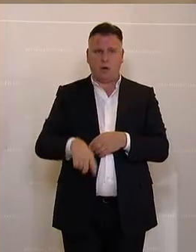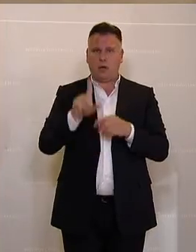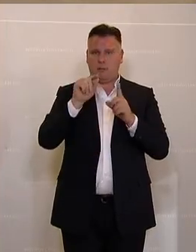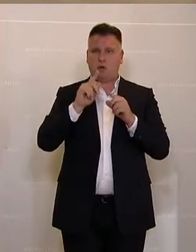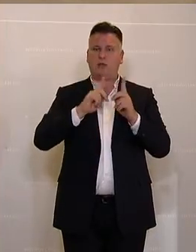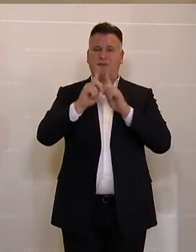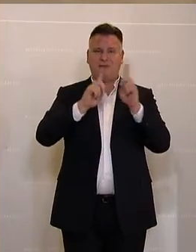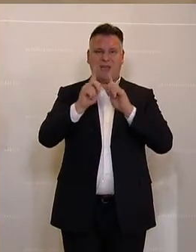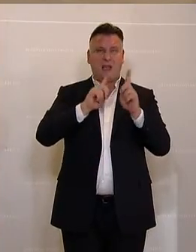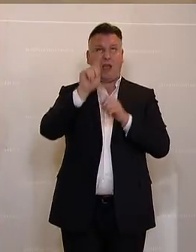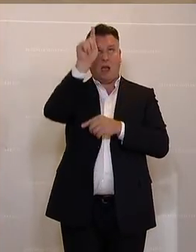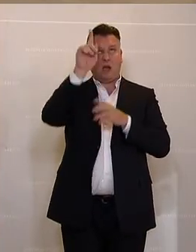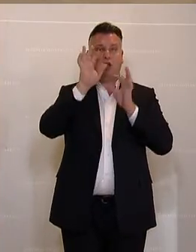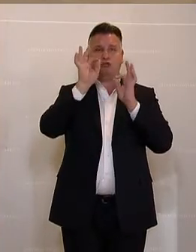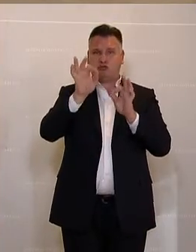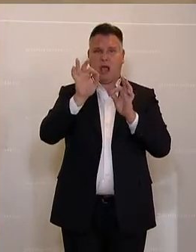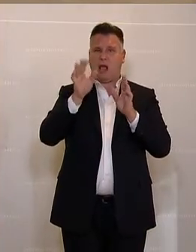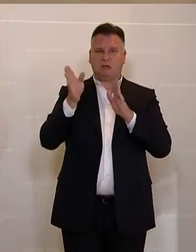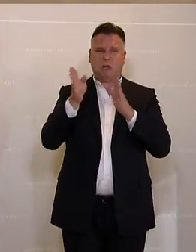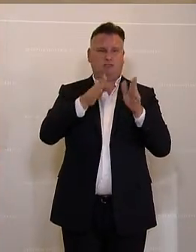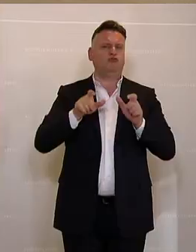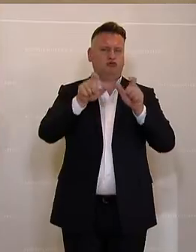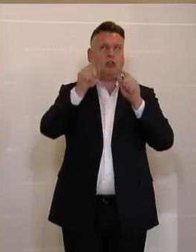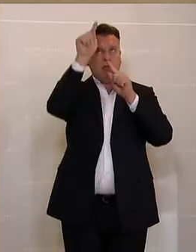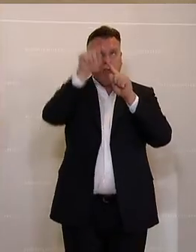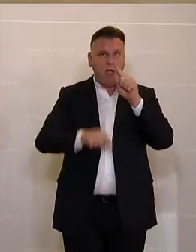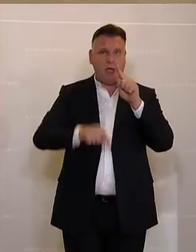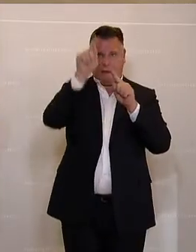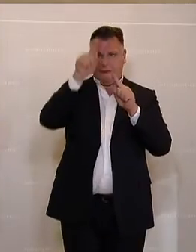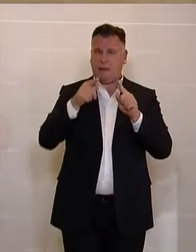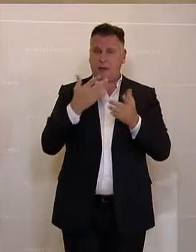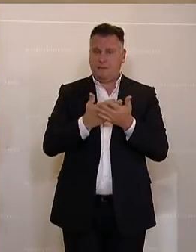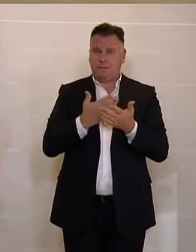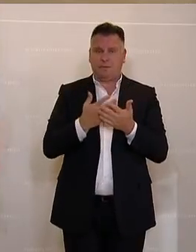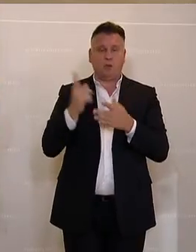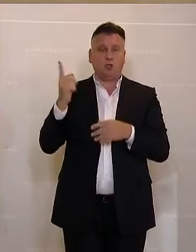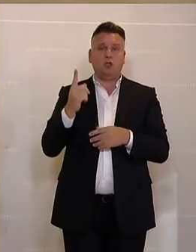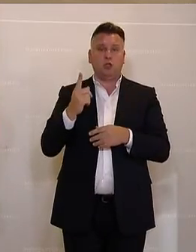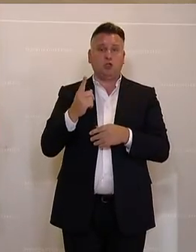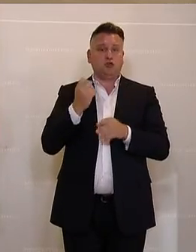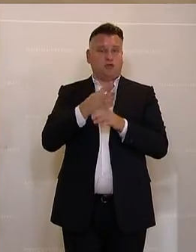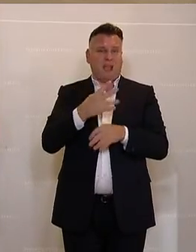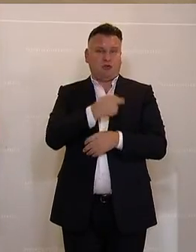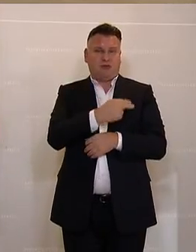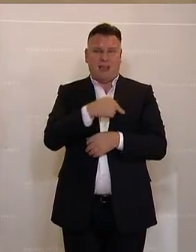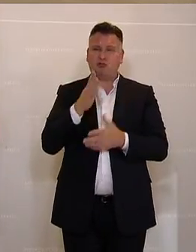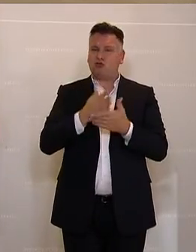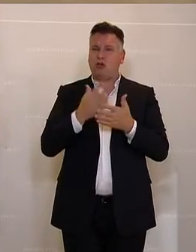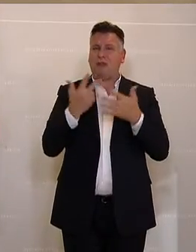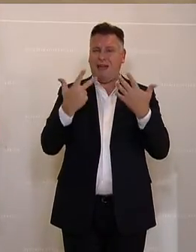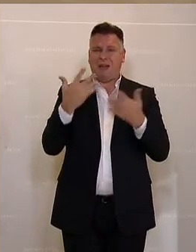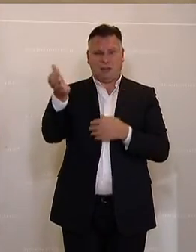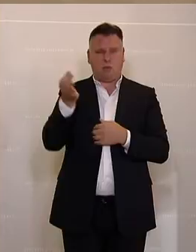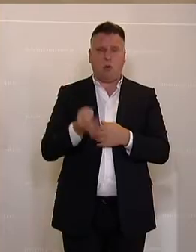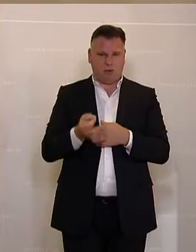von der Straße auf die Schiene zu verlagern. Und ich habe das immer schon wieder betont. In der Schweiz ist es möglich, 80 Prozent des